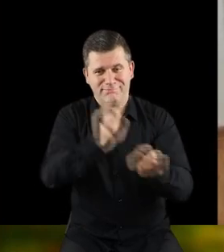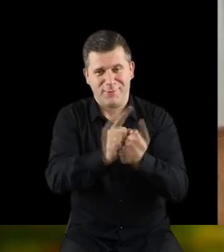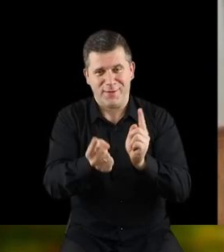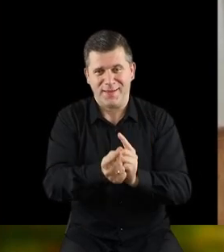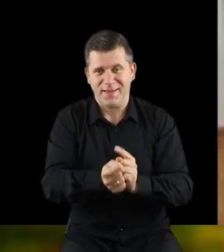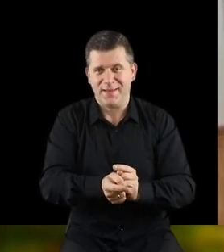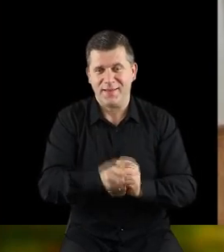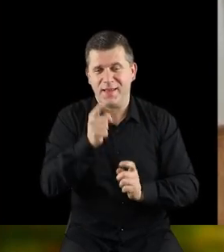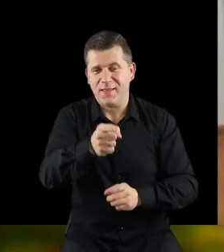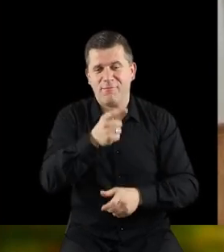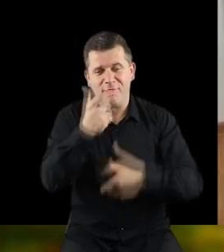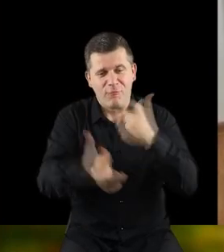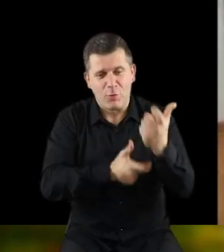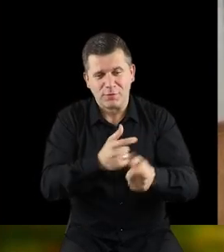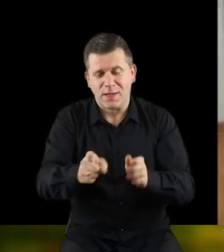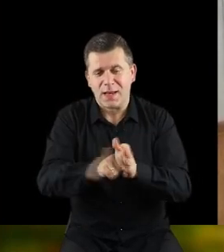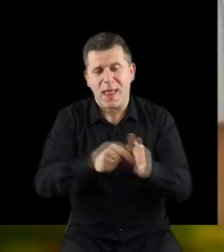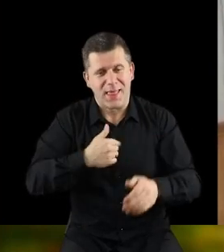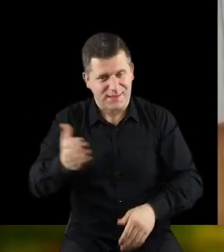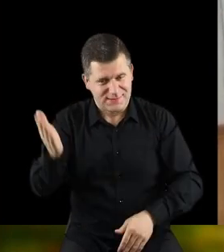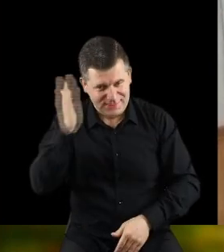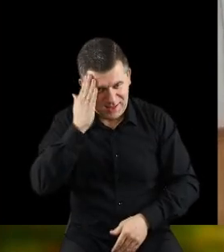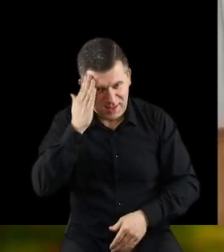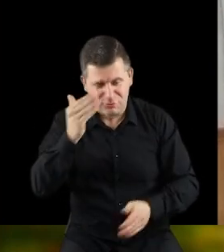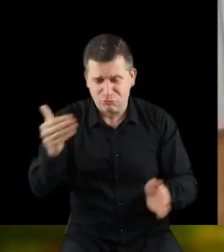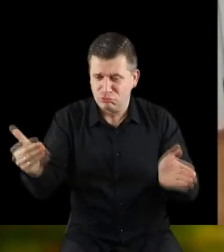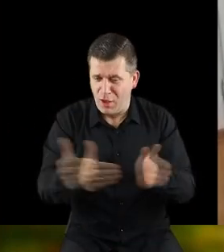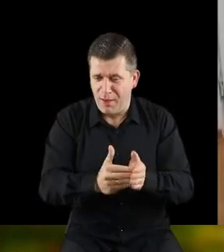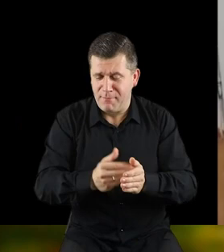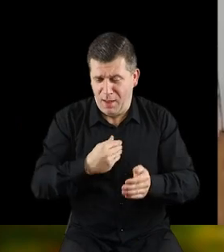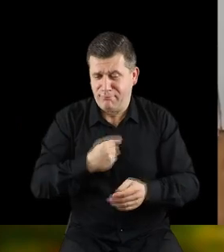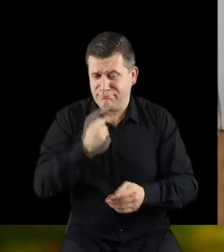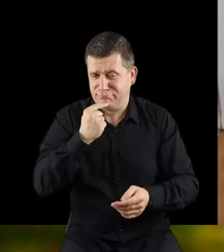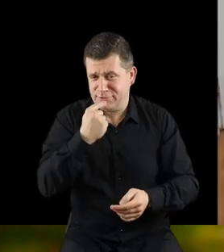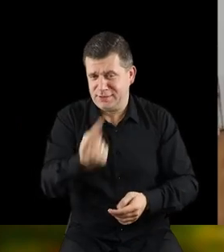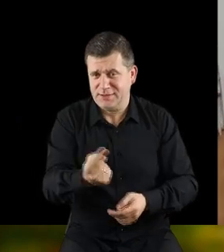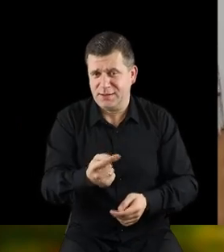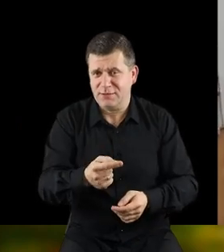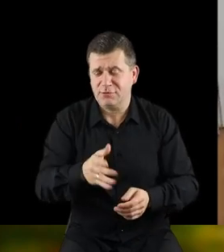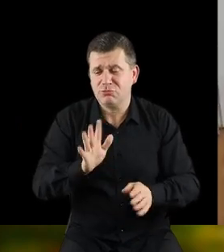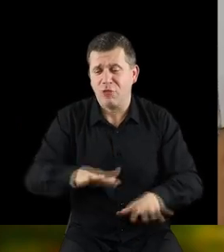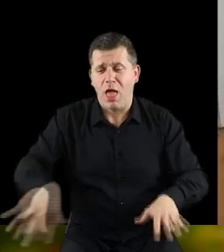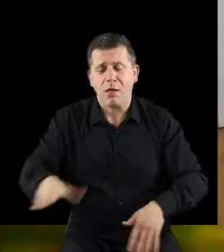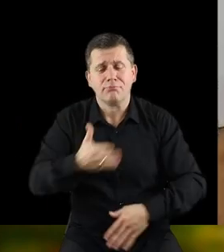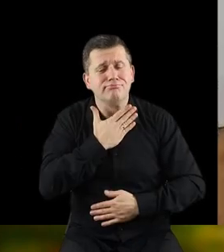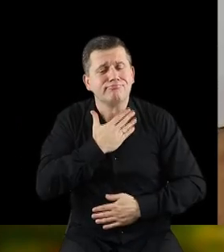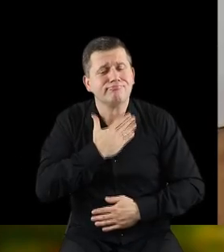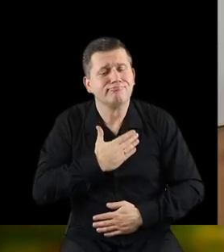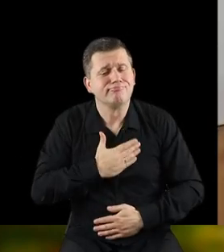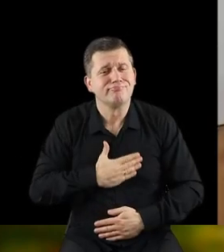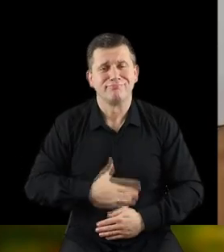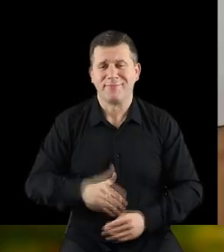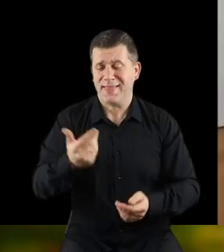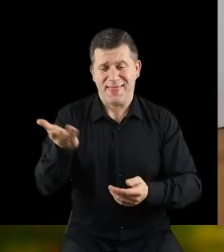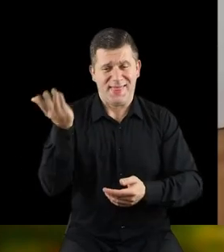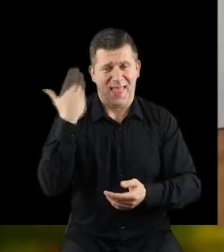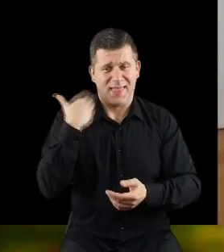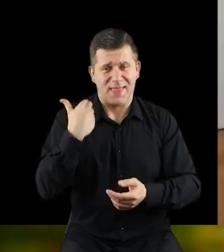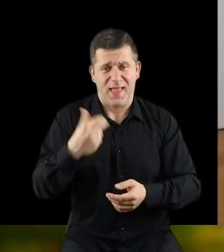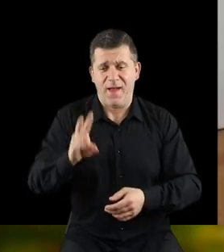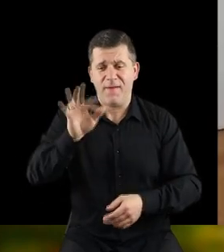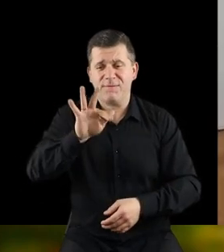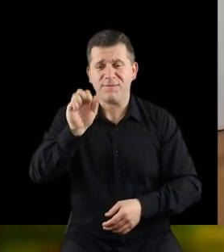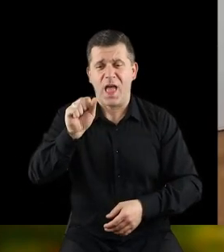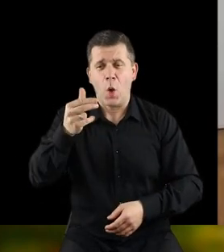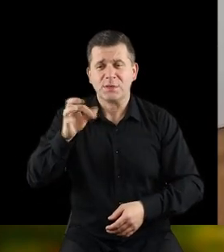gościmy. Pani twórczość jest nam znana. Trzeba przyznać, że przez dzieci uwielbiana. Nie tak